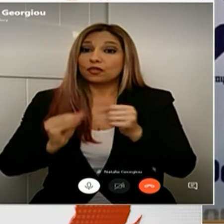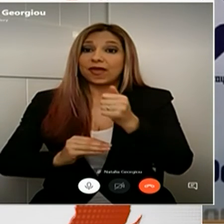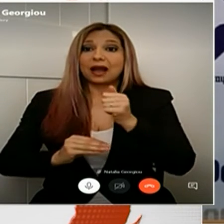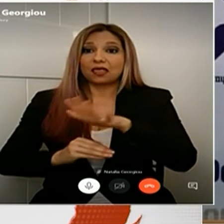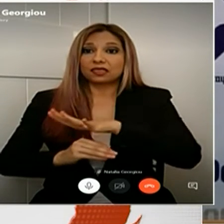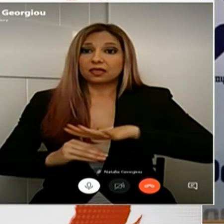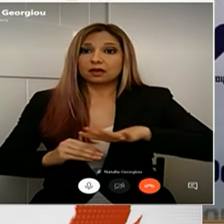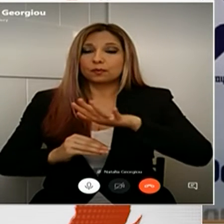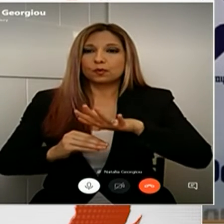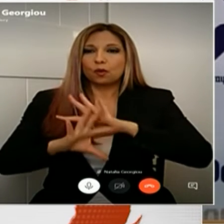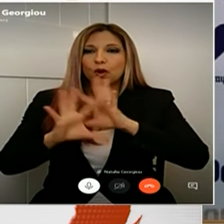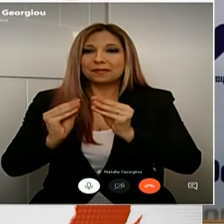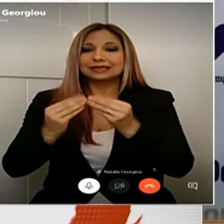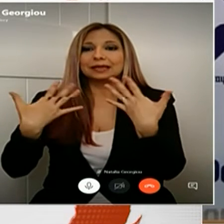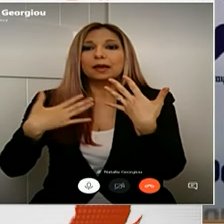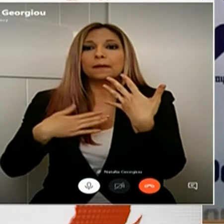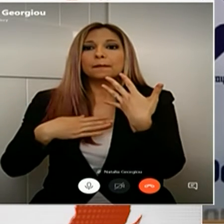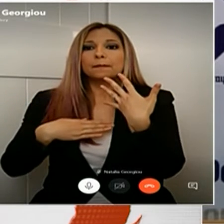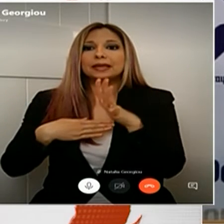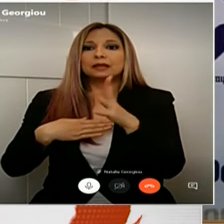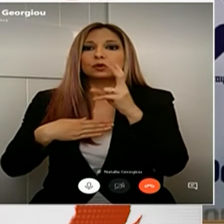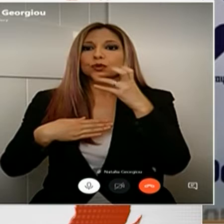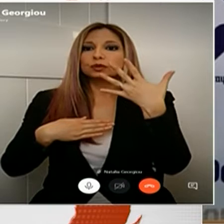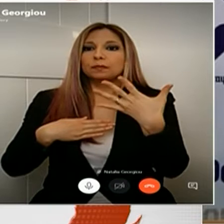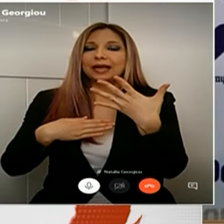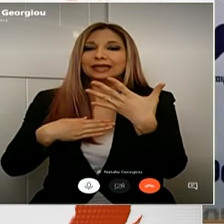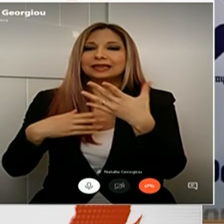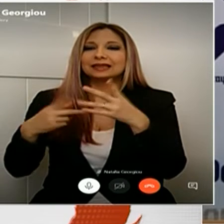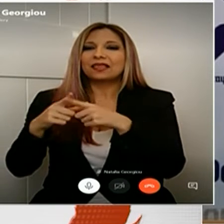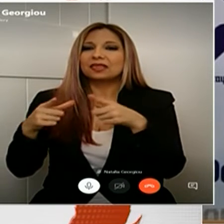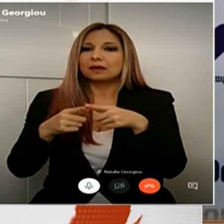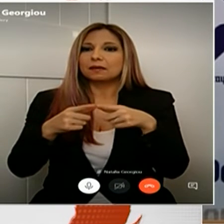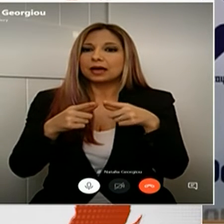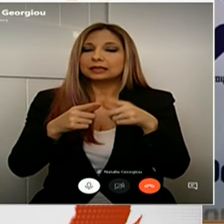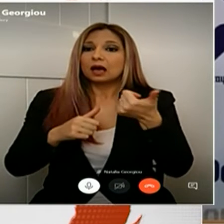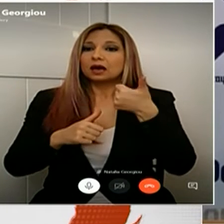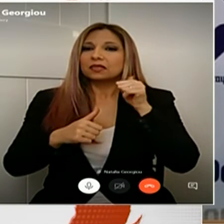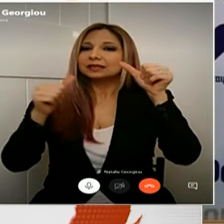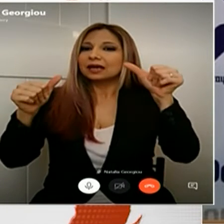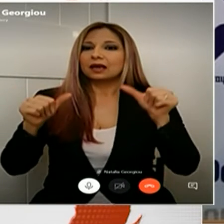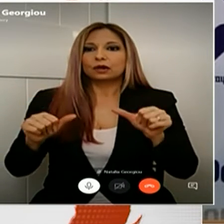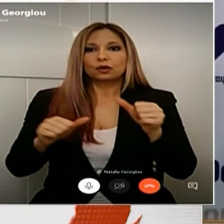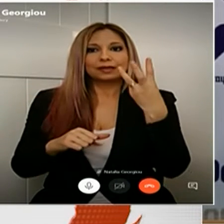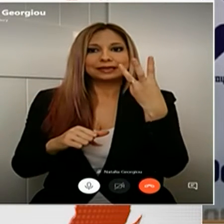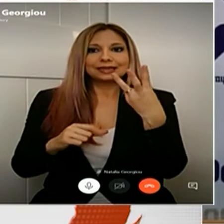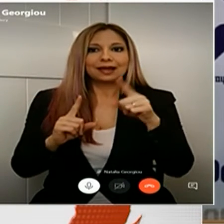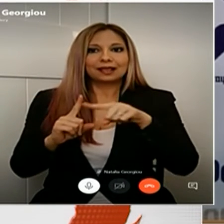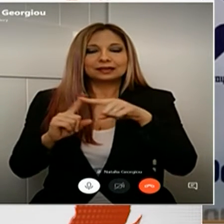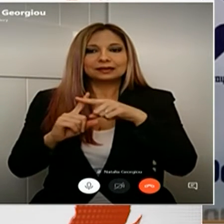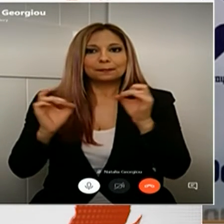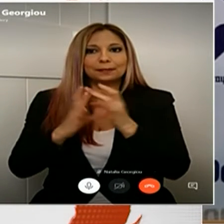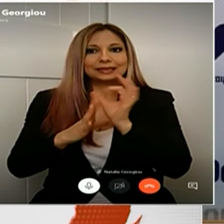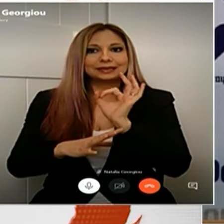αρθεί 500-25 δειγματοληψίες. Χθες ανακοινώθηκαν τρία θετικά περιστατικά από 38